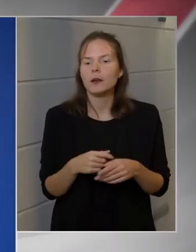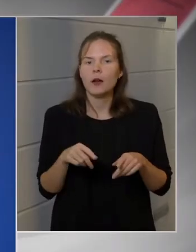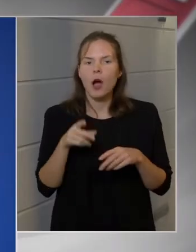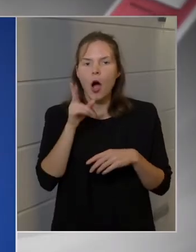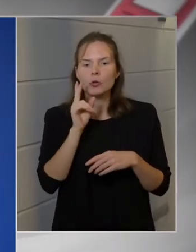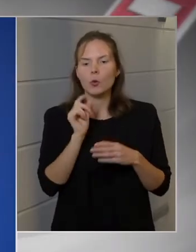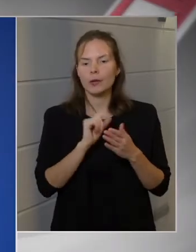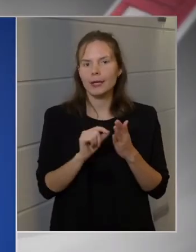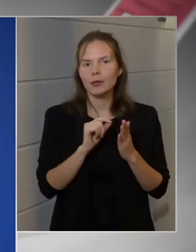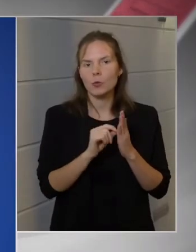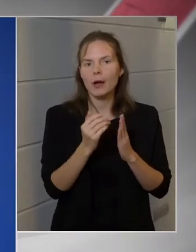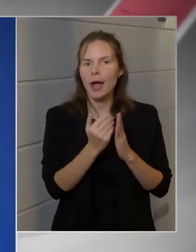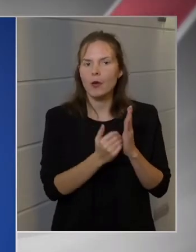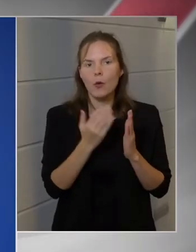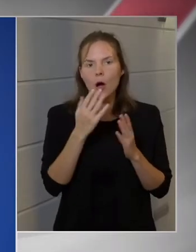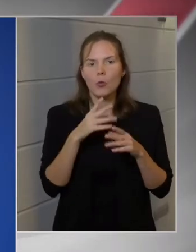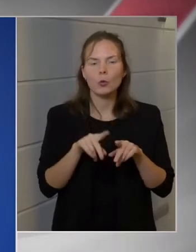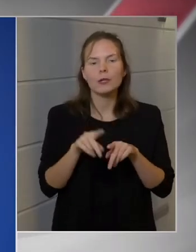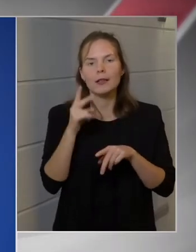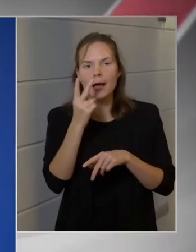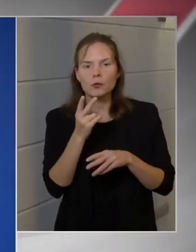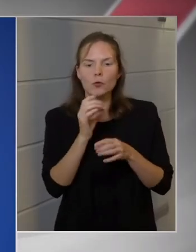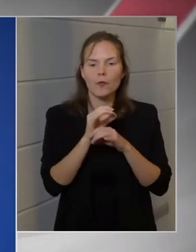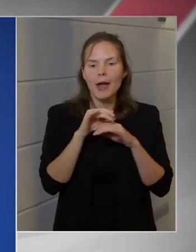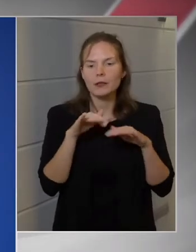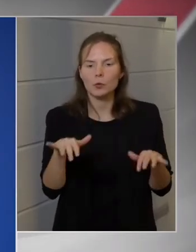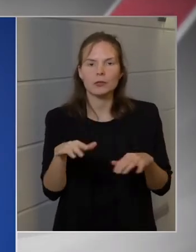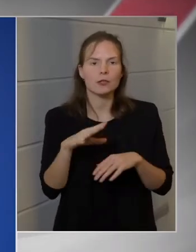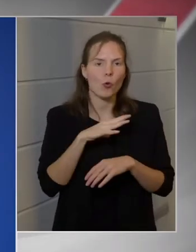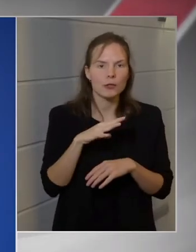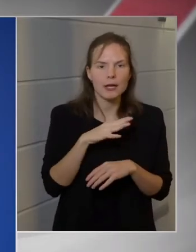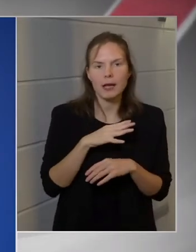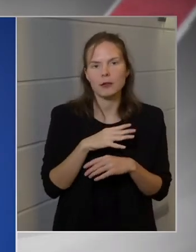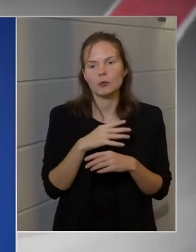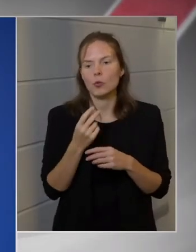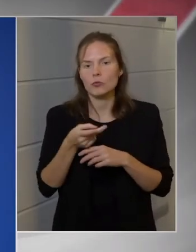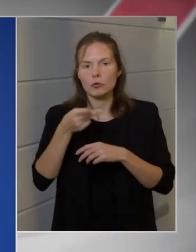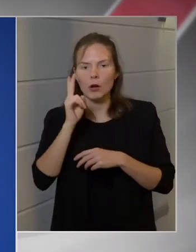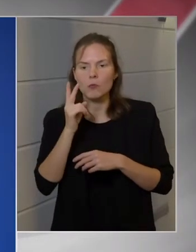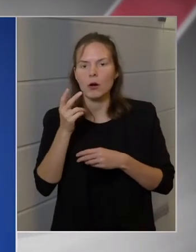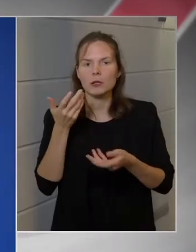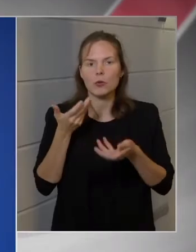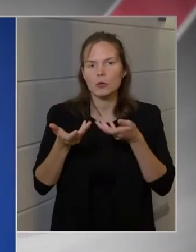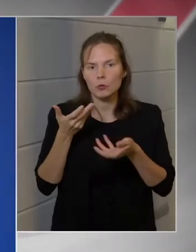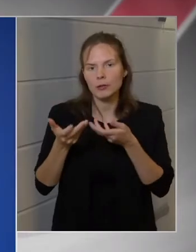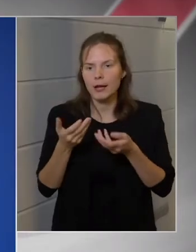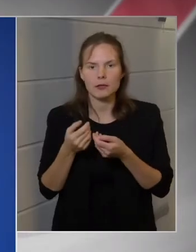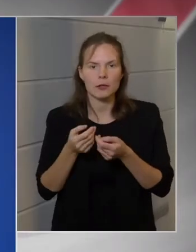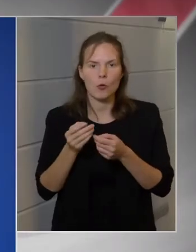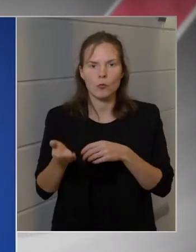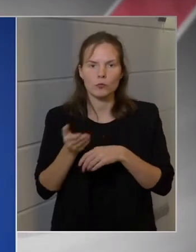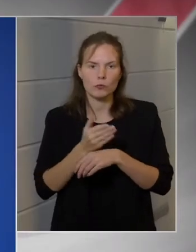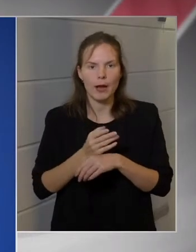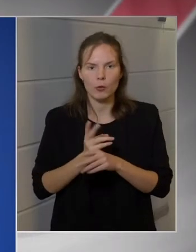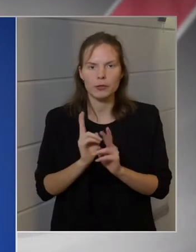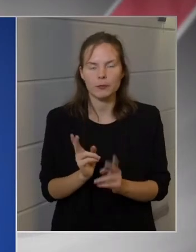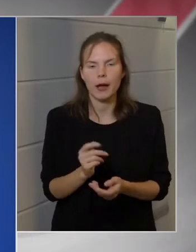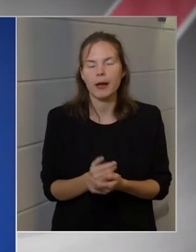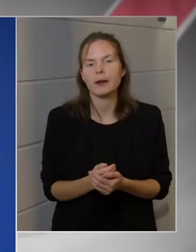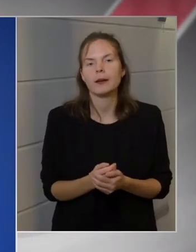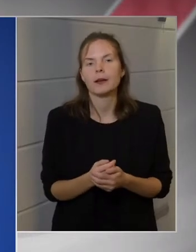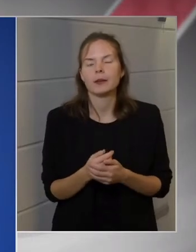fertőzés kockázata, és ezt valóban a szakmai konzultációk előzik meg, a legnagyobb, és ahol ezt indokolt megtenni, az emberek szabadságának